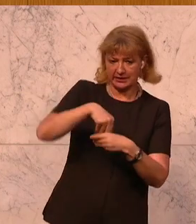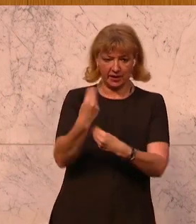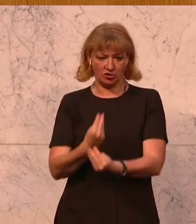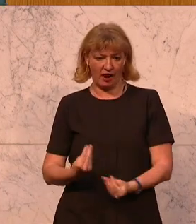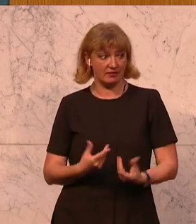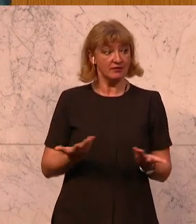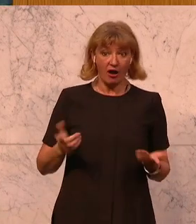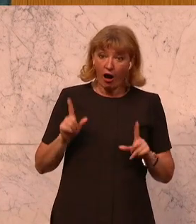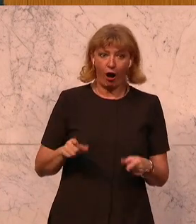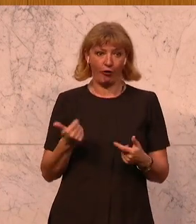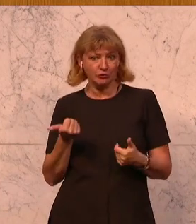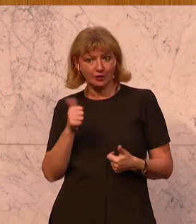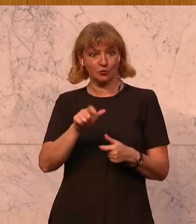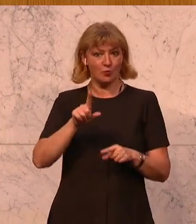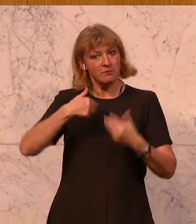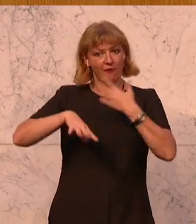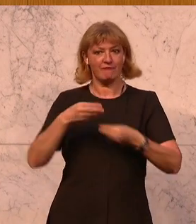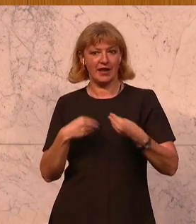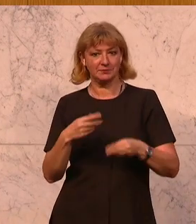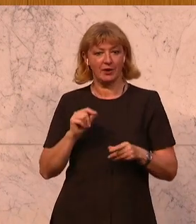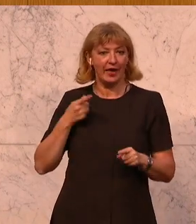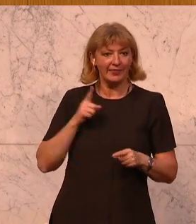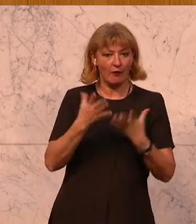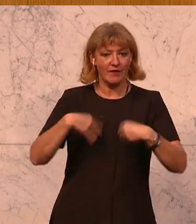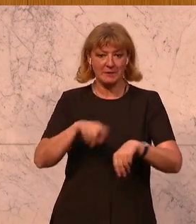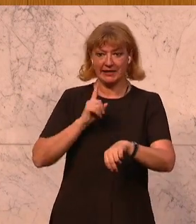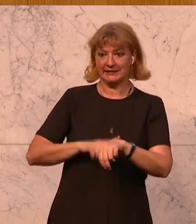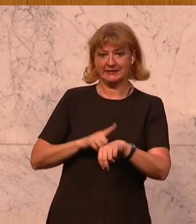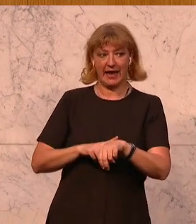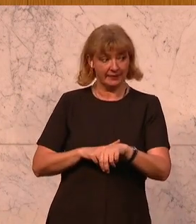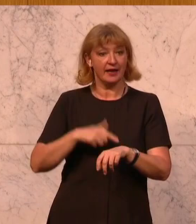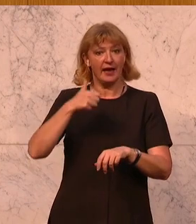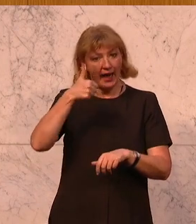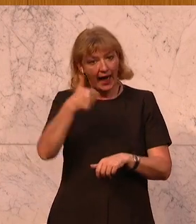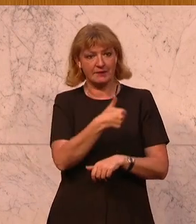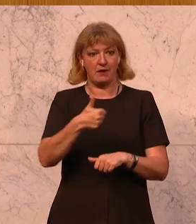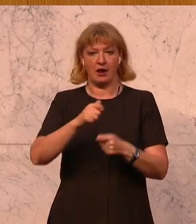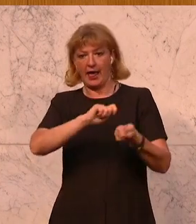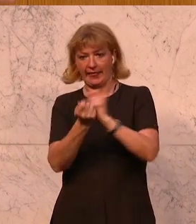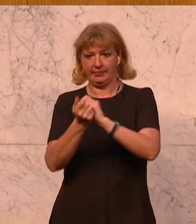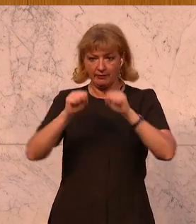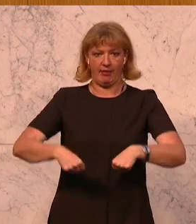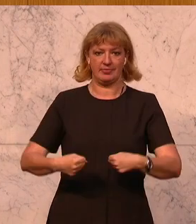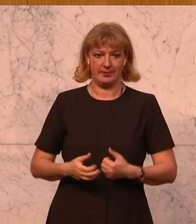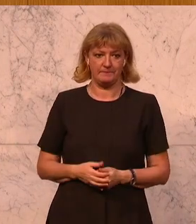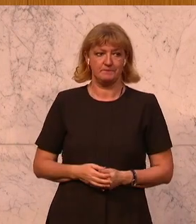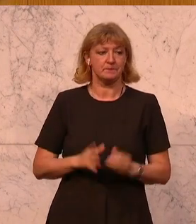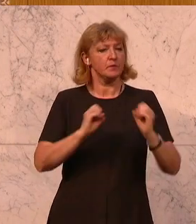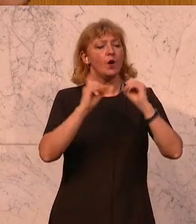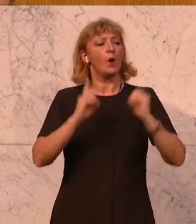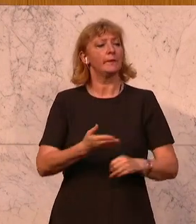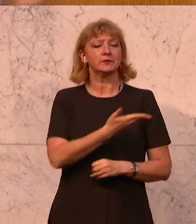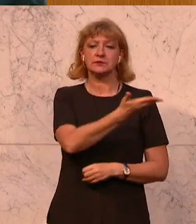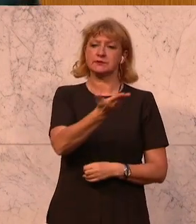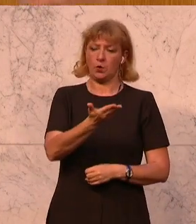Flexibilität haben wir auch noch eingebracht, indem wir die Dauer der Familienzeit einmal abändern lassen. Die Opposition hat hier